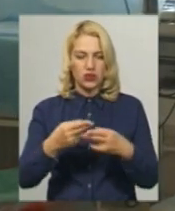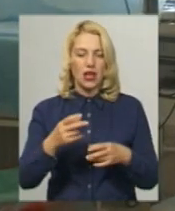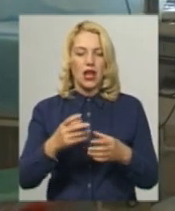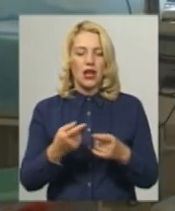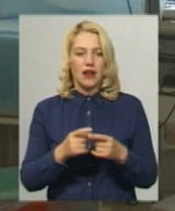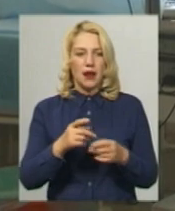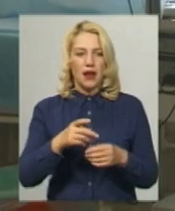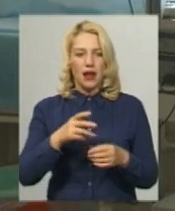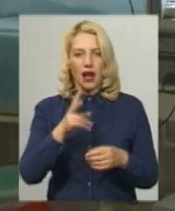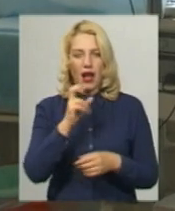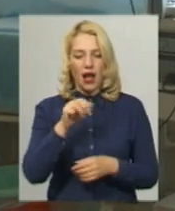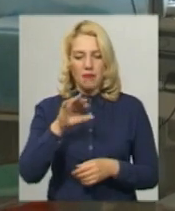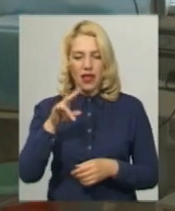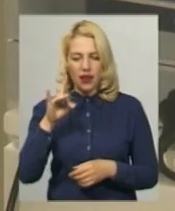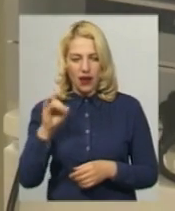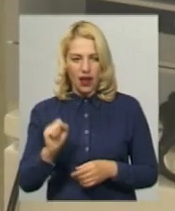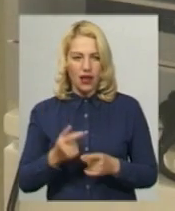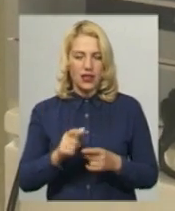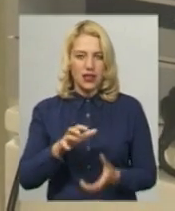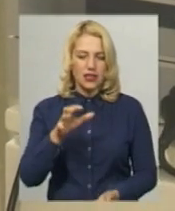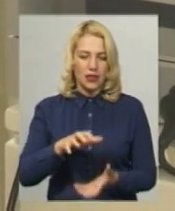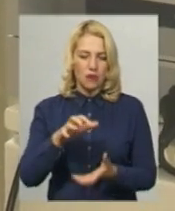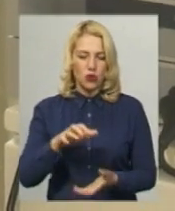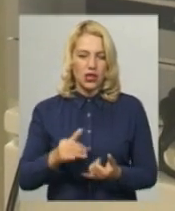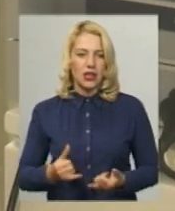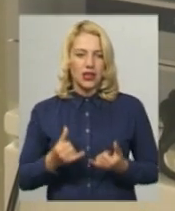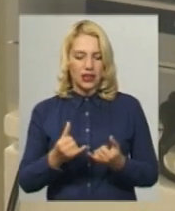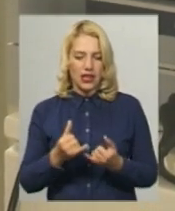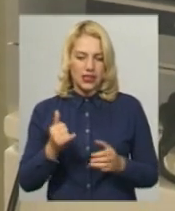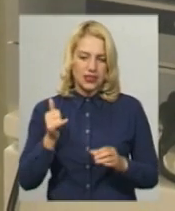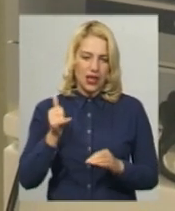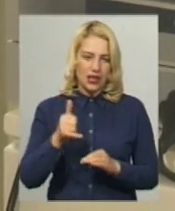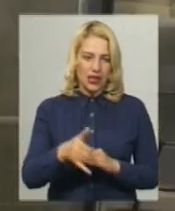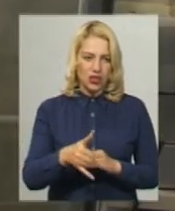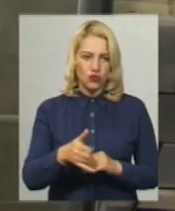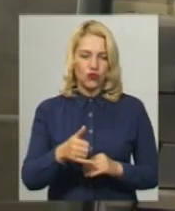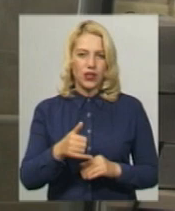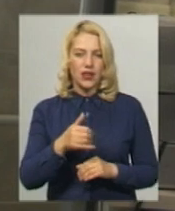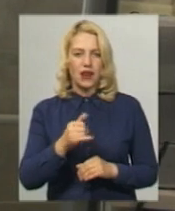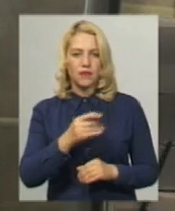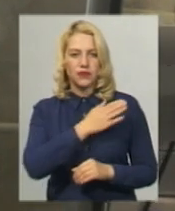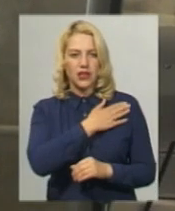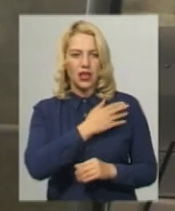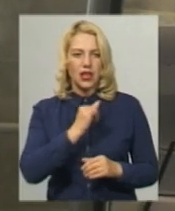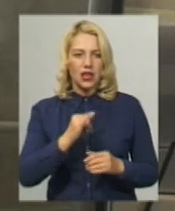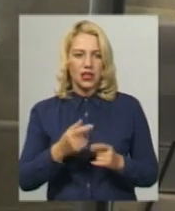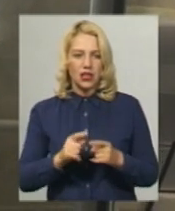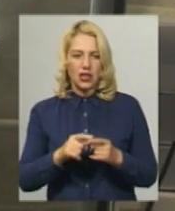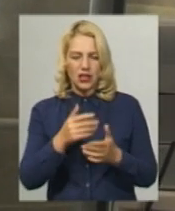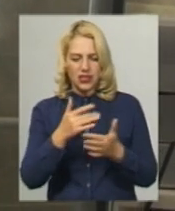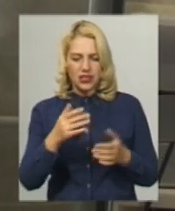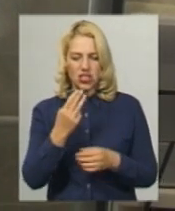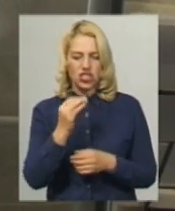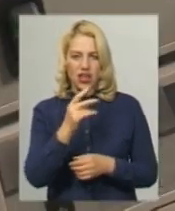медичну відеокамеру, артропомпу, тобто насос для закачування фізіологічного розчину в порожнину суглоба, шейлера для зачистки ділянок суглоба,